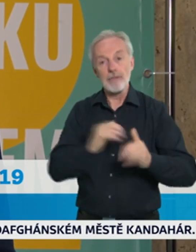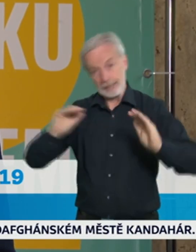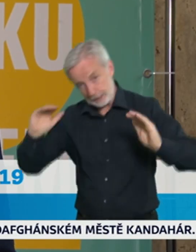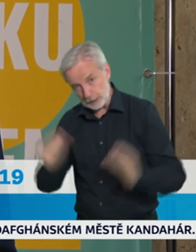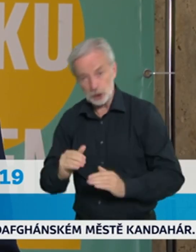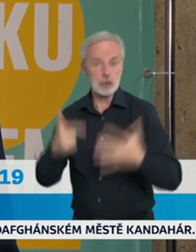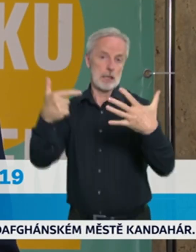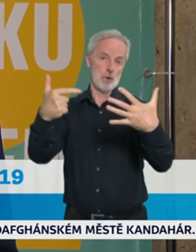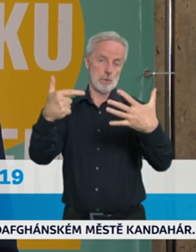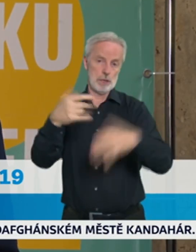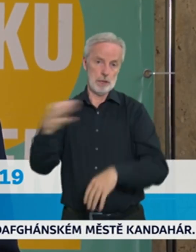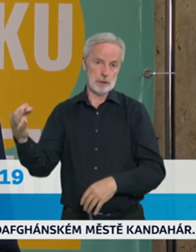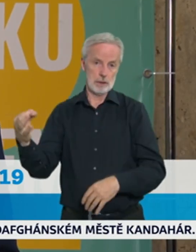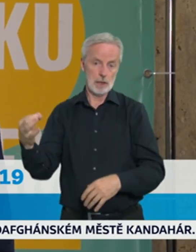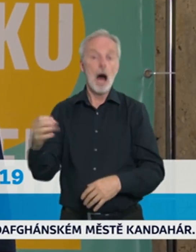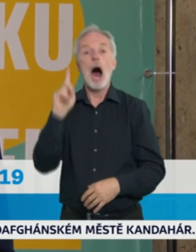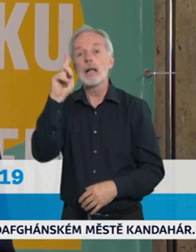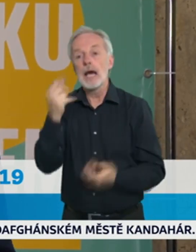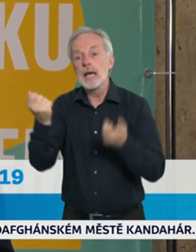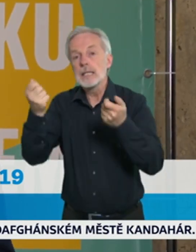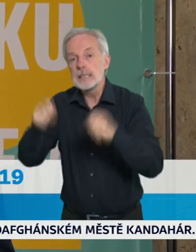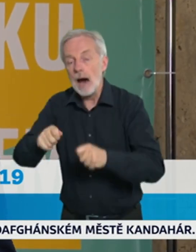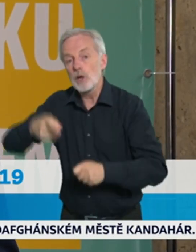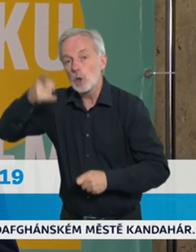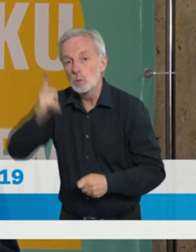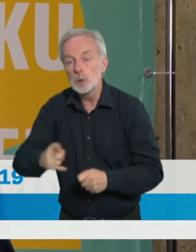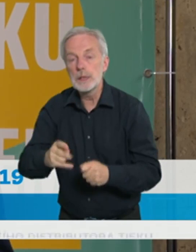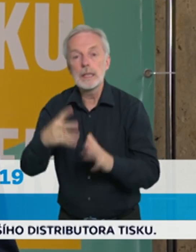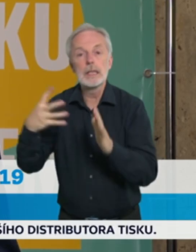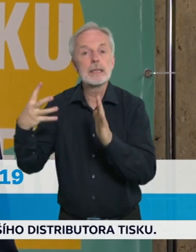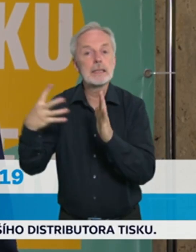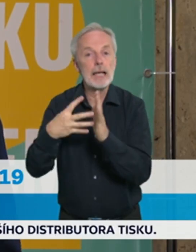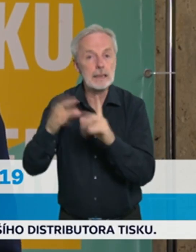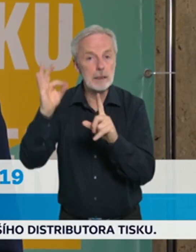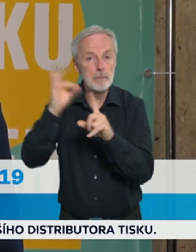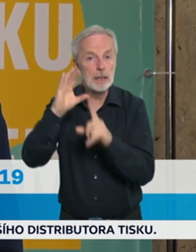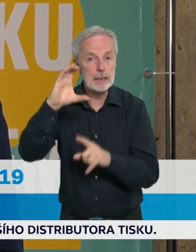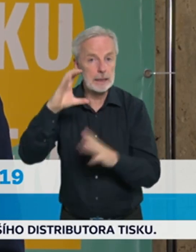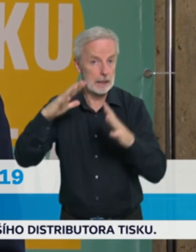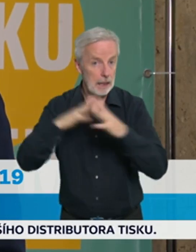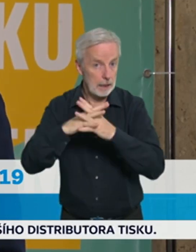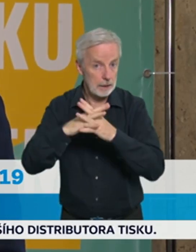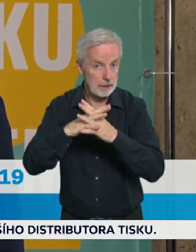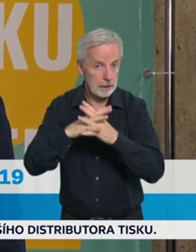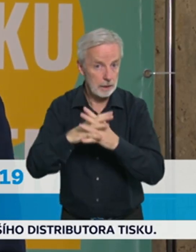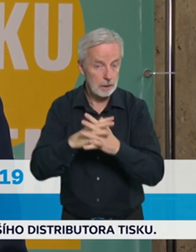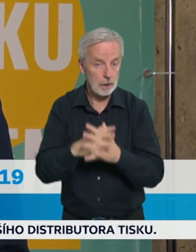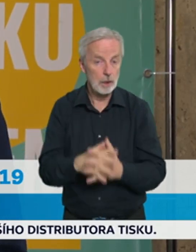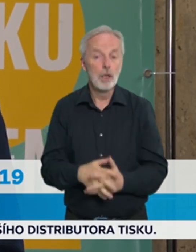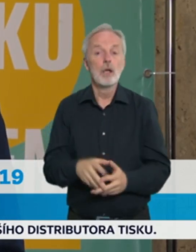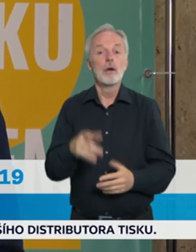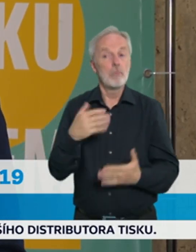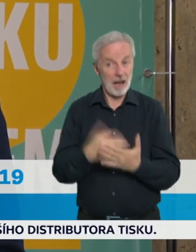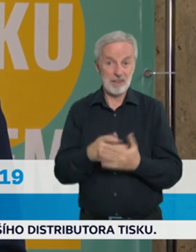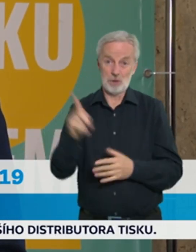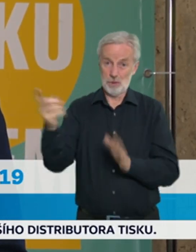ukončena negativním PCR testem, vychází to z podnětů právě zejména ve školách, kdy